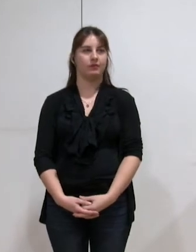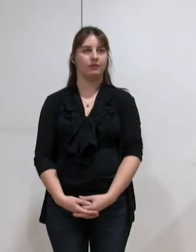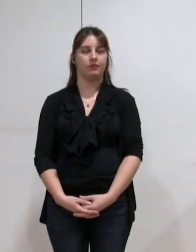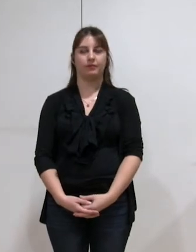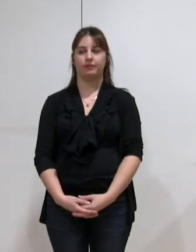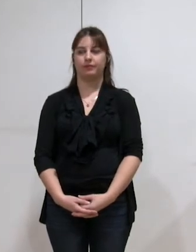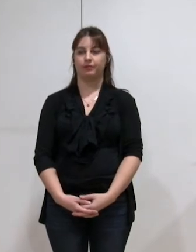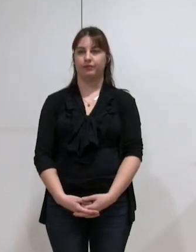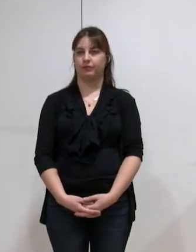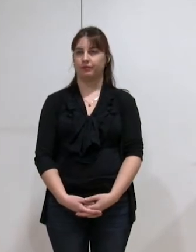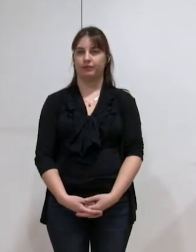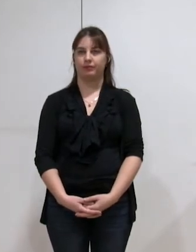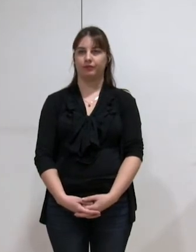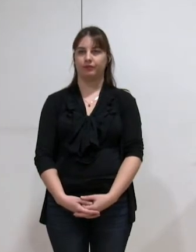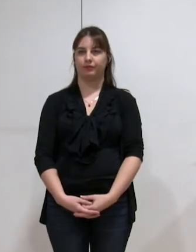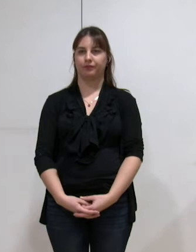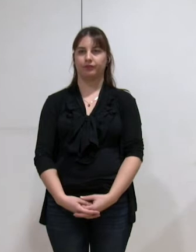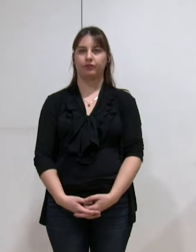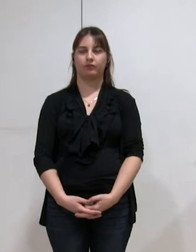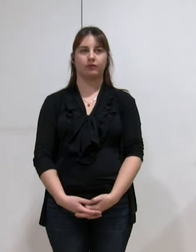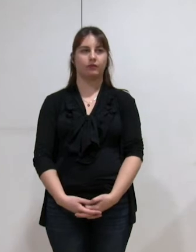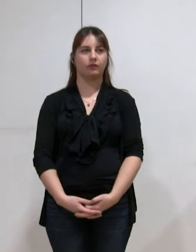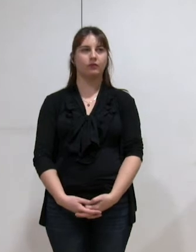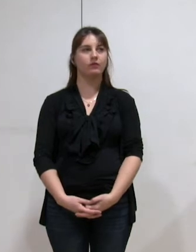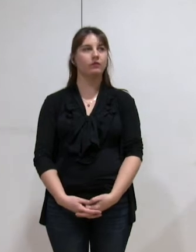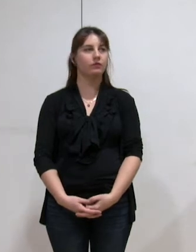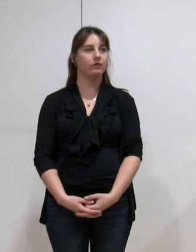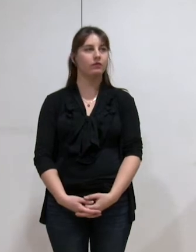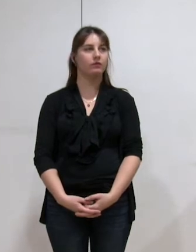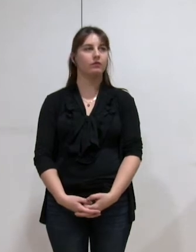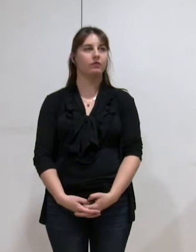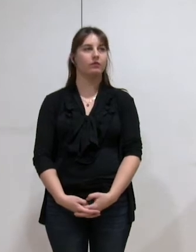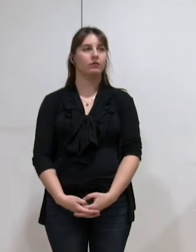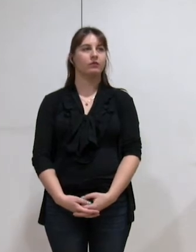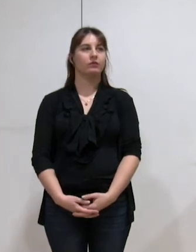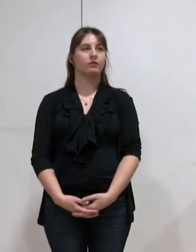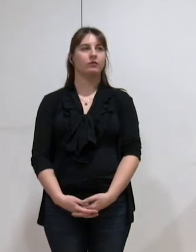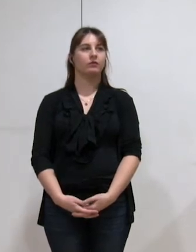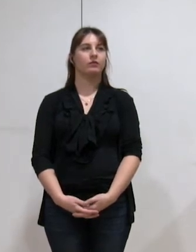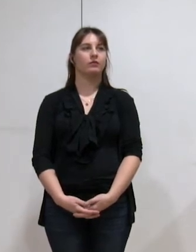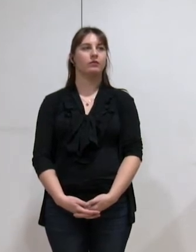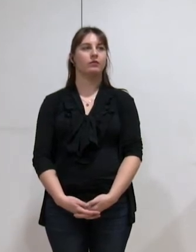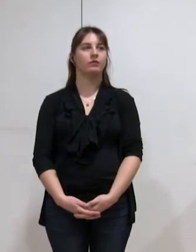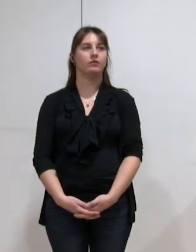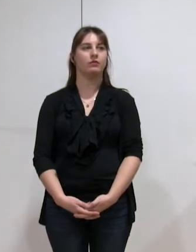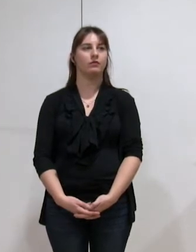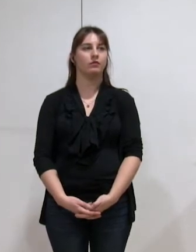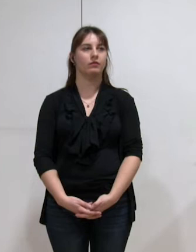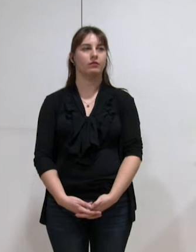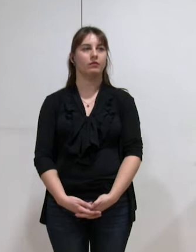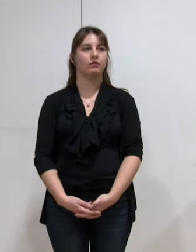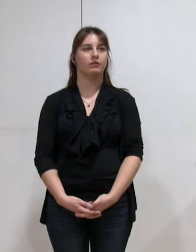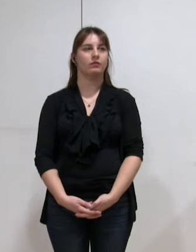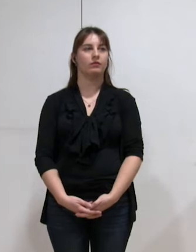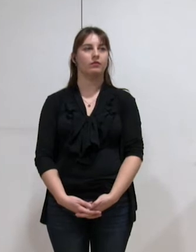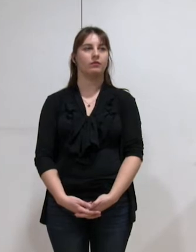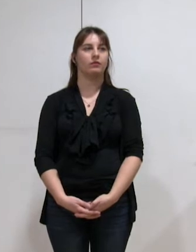Barbier. Nathalie Béranger. Bernadette Cadou. Richard Cazenave. Mathieu